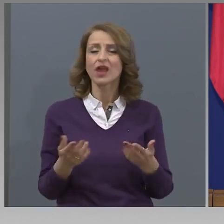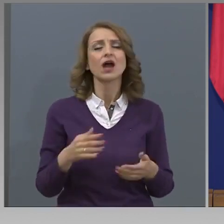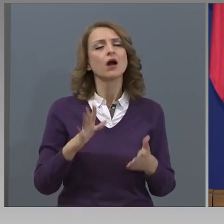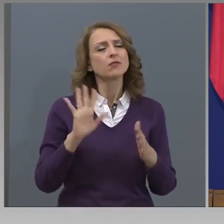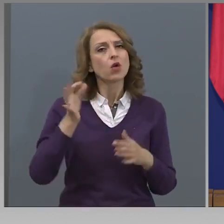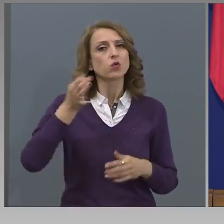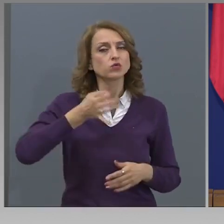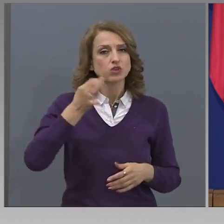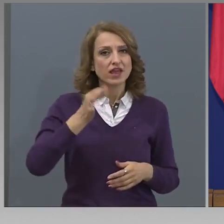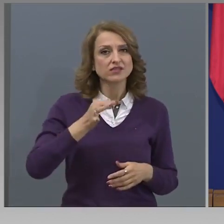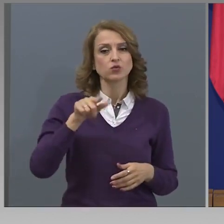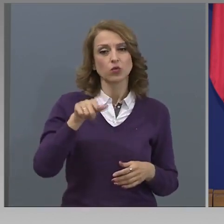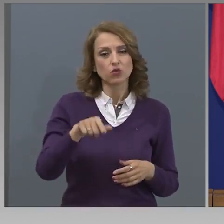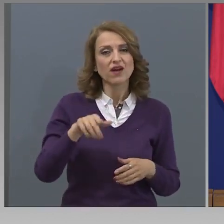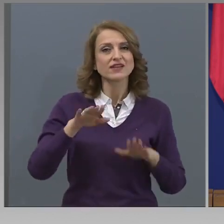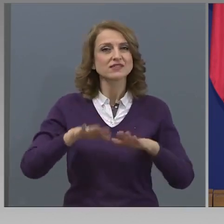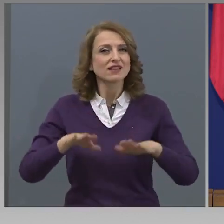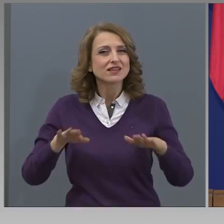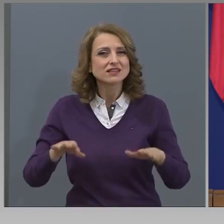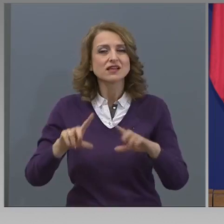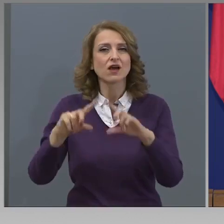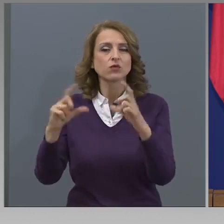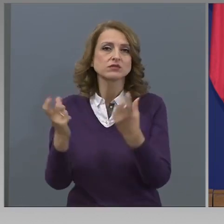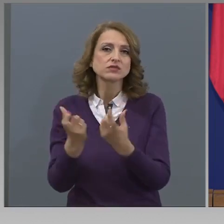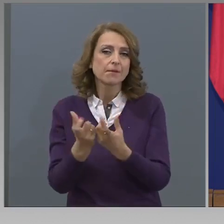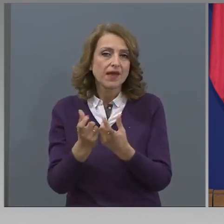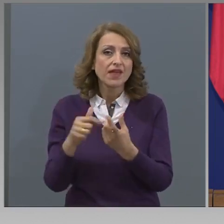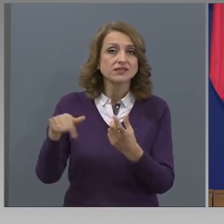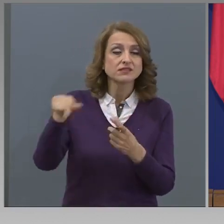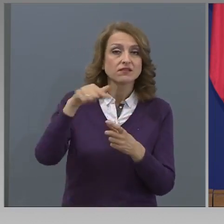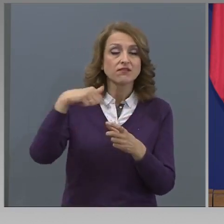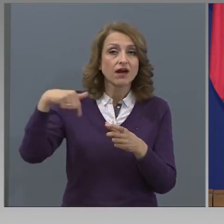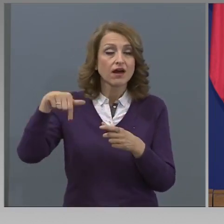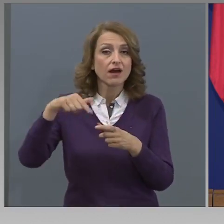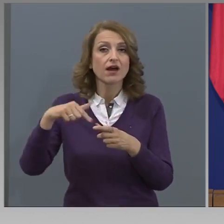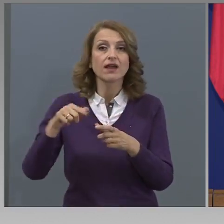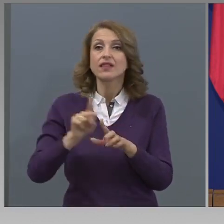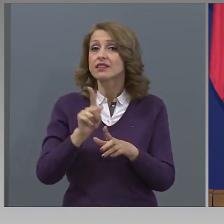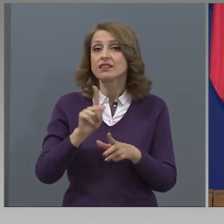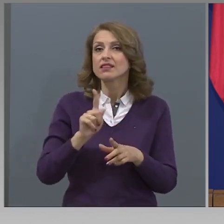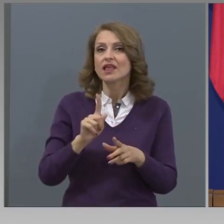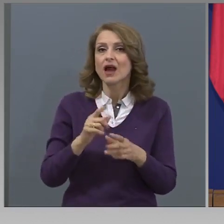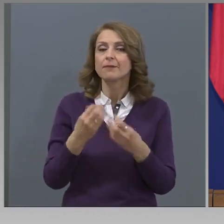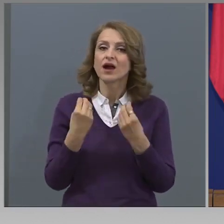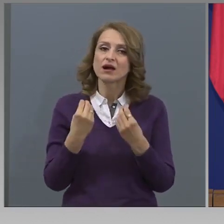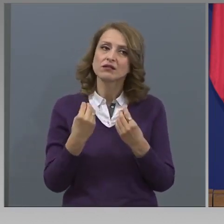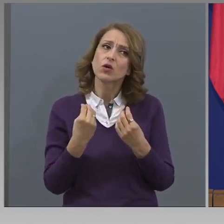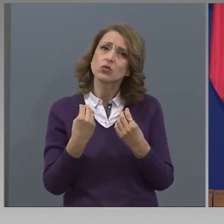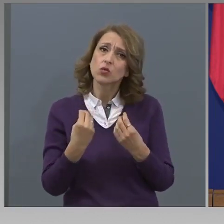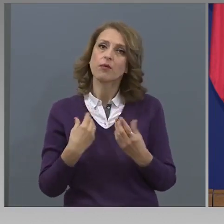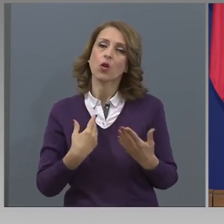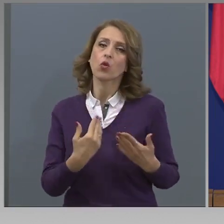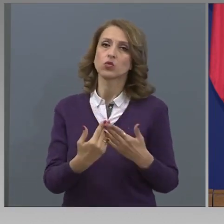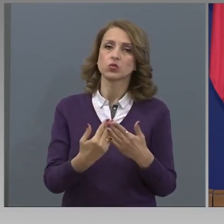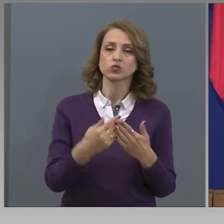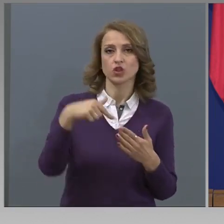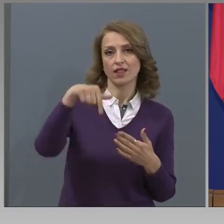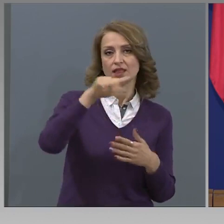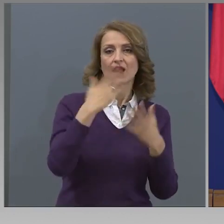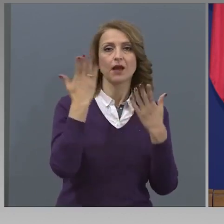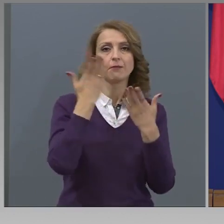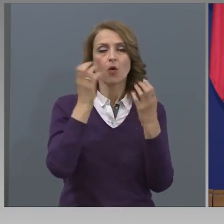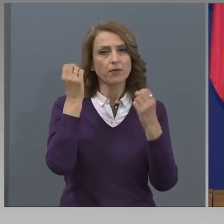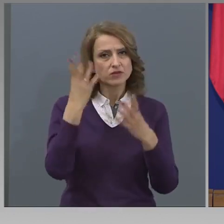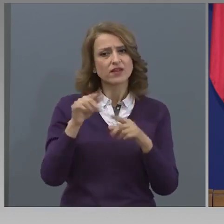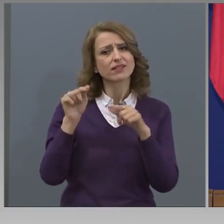семейства, които, както ви казах, няма необходимото отношение към образование. Там може да няма